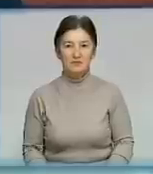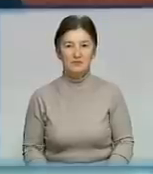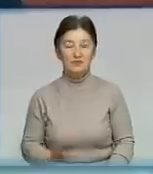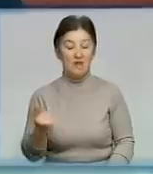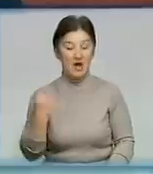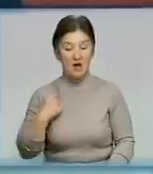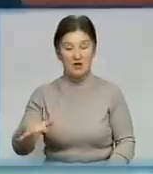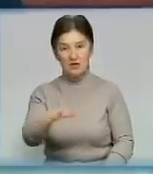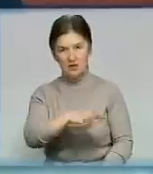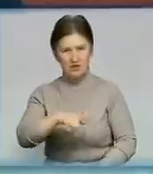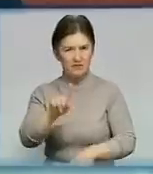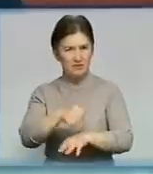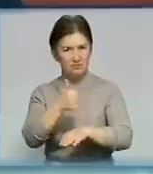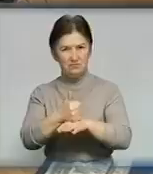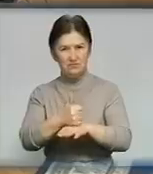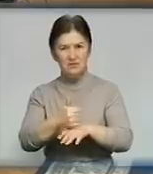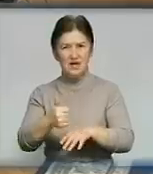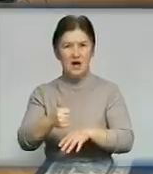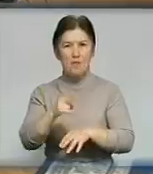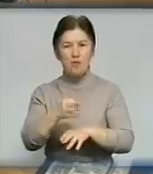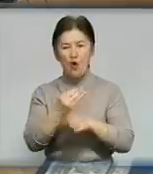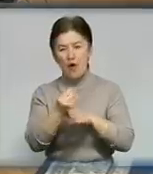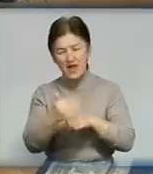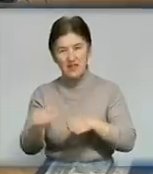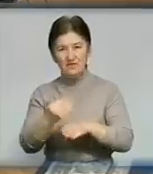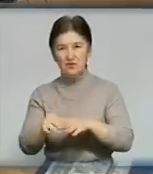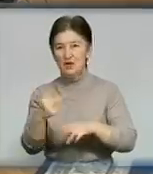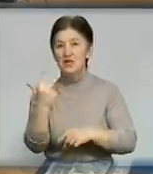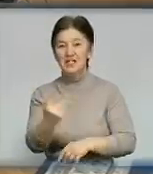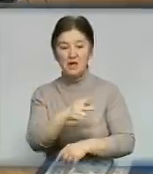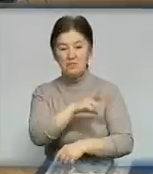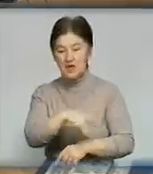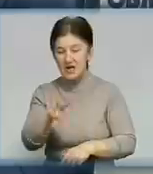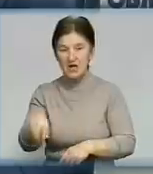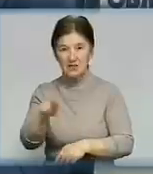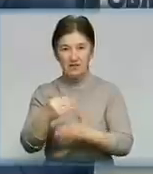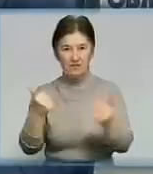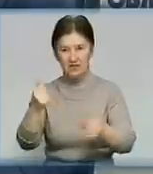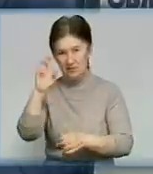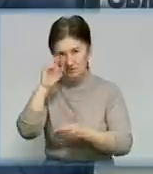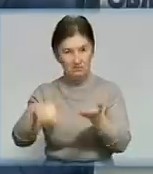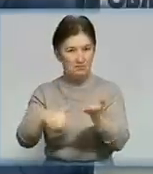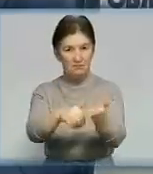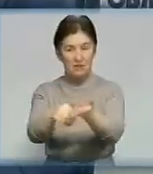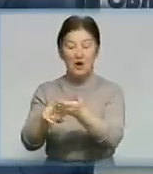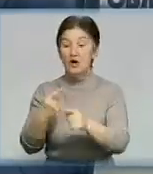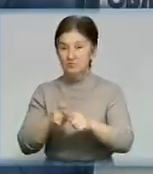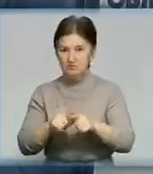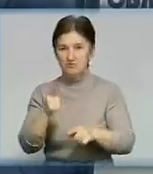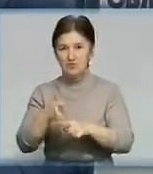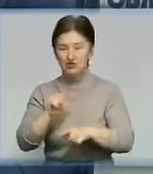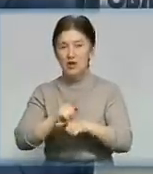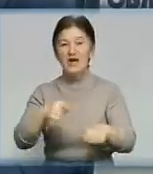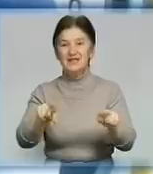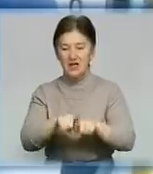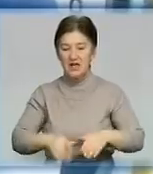Кіровоградщина – лідер за інвестиціями в Україні. Торік область отримала понад 3 мільярди гривень від інвесторів. Це вдвічі більше, ніж минулого року. Такі